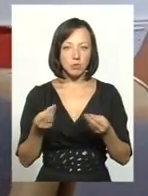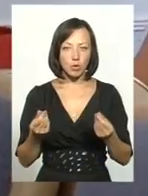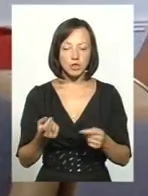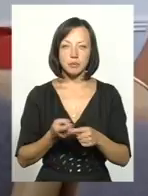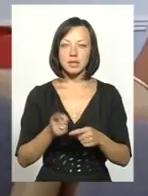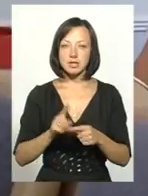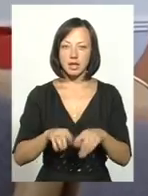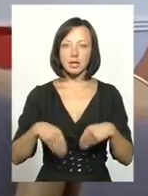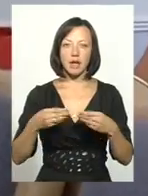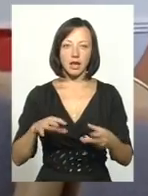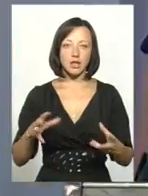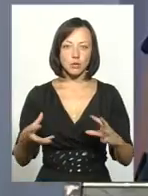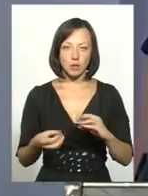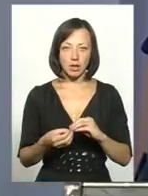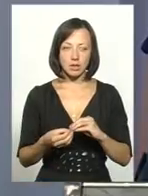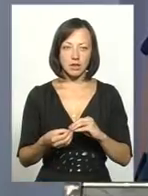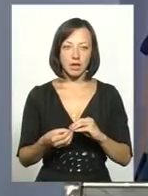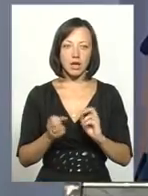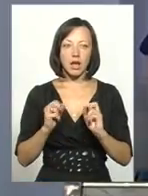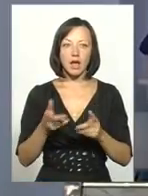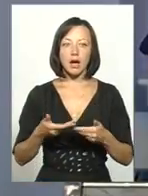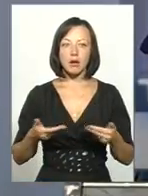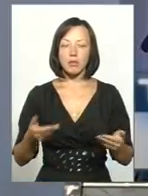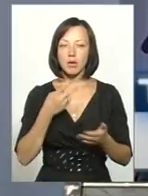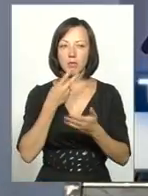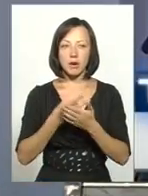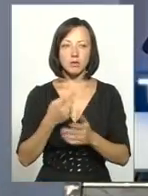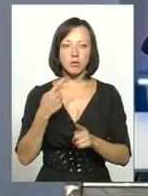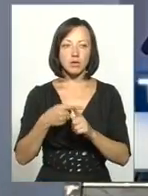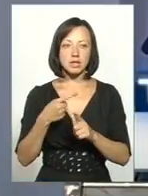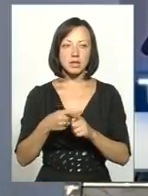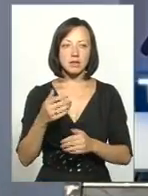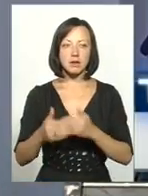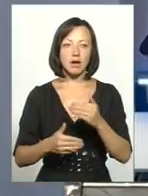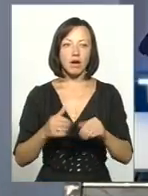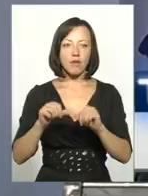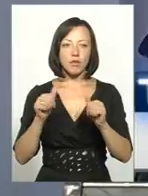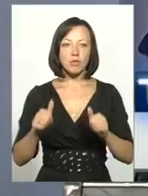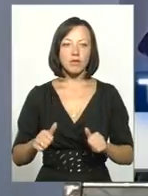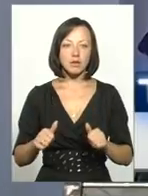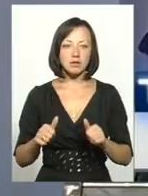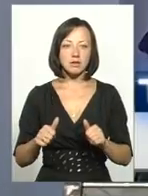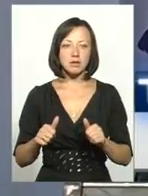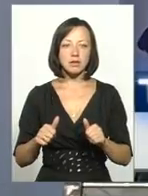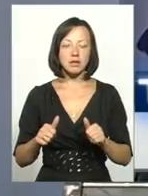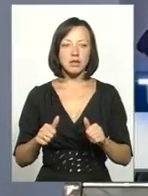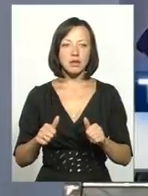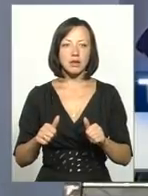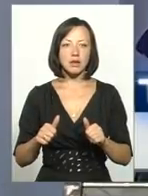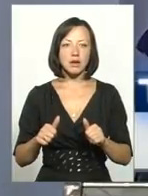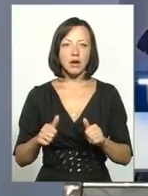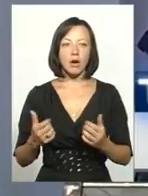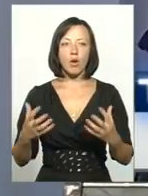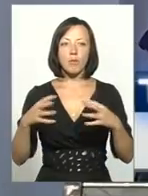І це вже дає свої результати. Як ми бачимо, позитивна тенденція, що навіть при формуванні свого бюджету об'єднані громади були